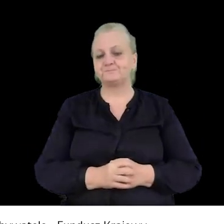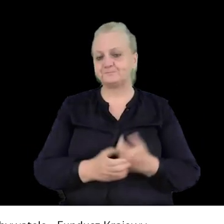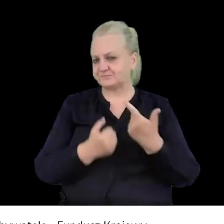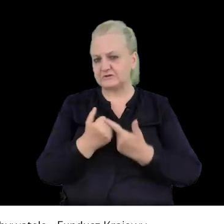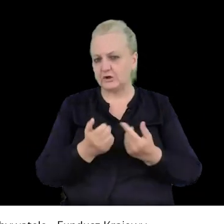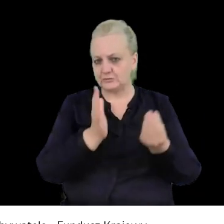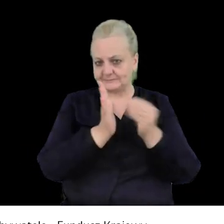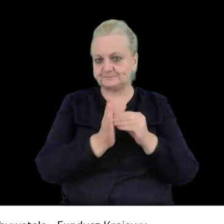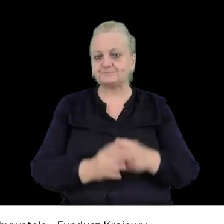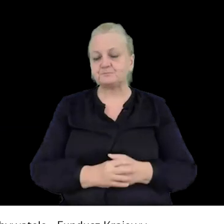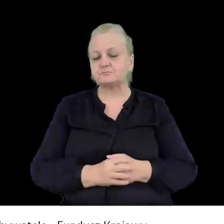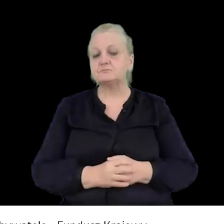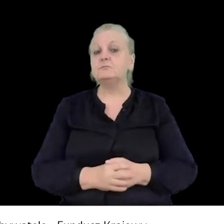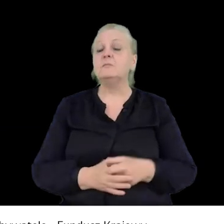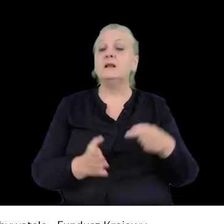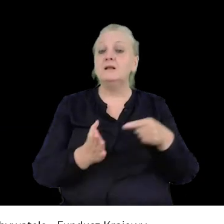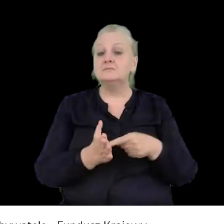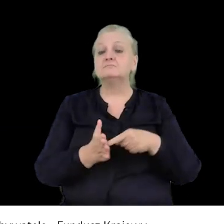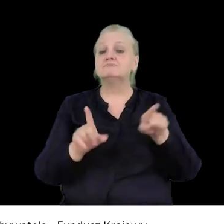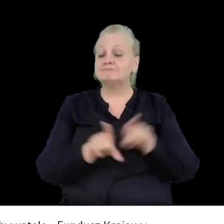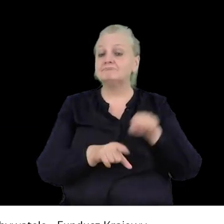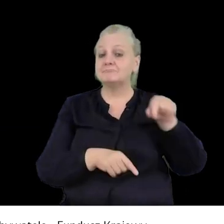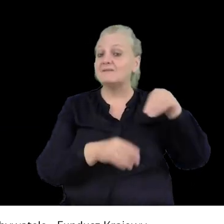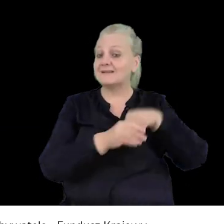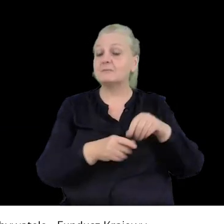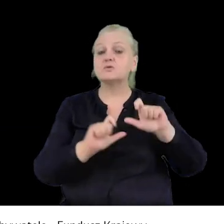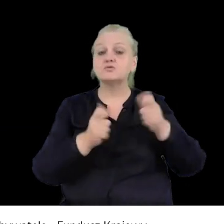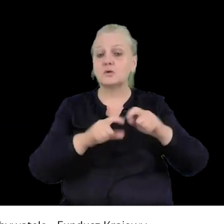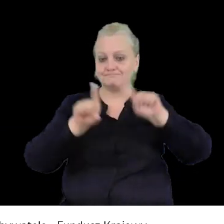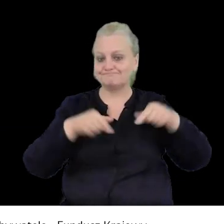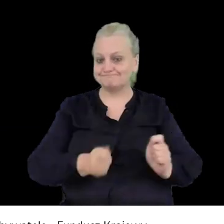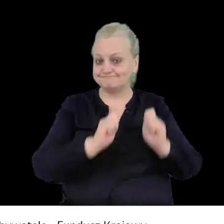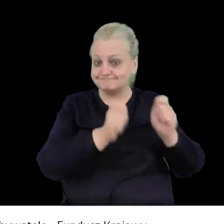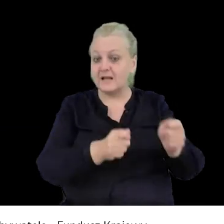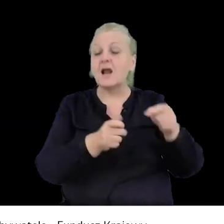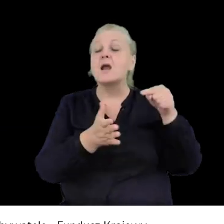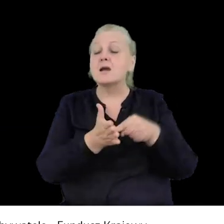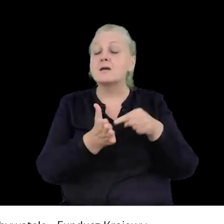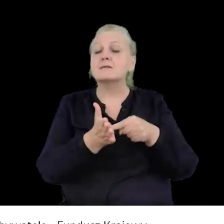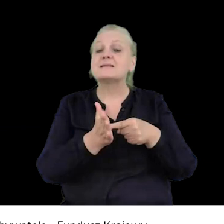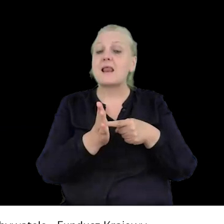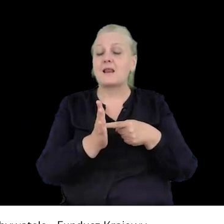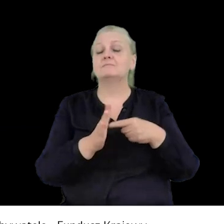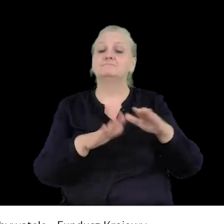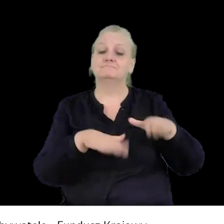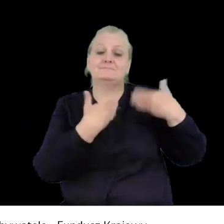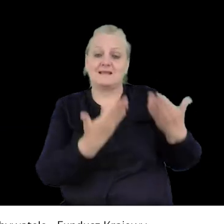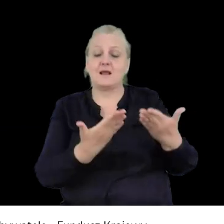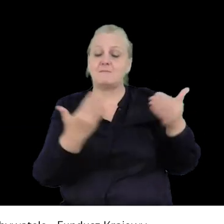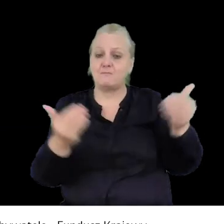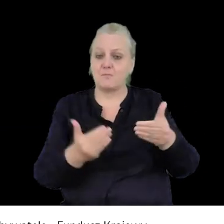I tryb notyfikacji ma na celu przede wszystkim danie możliwości